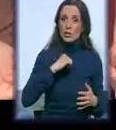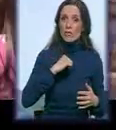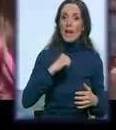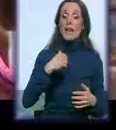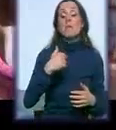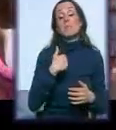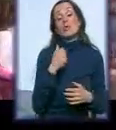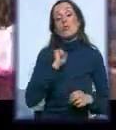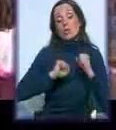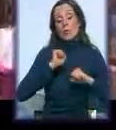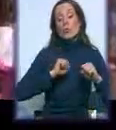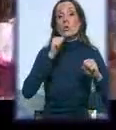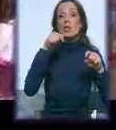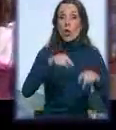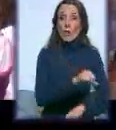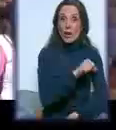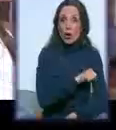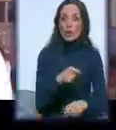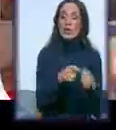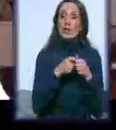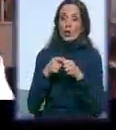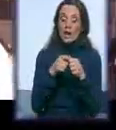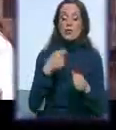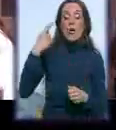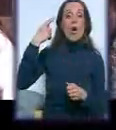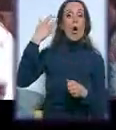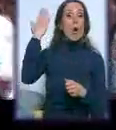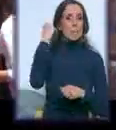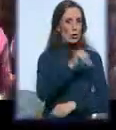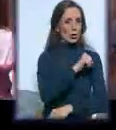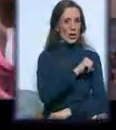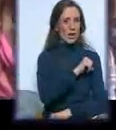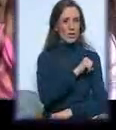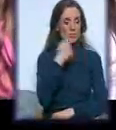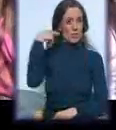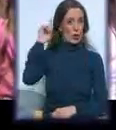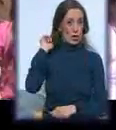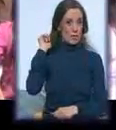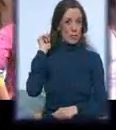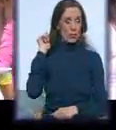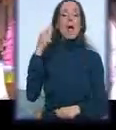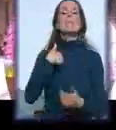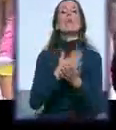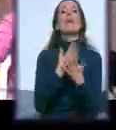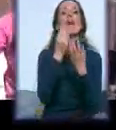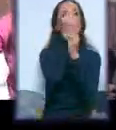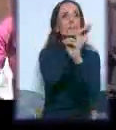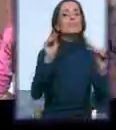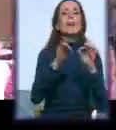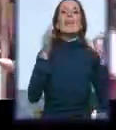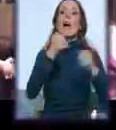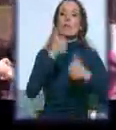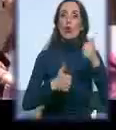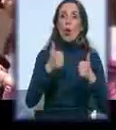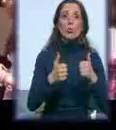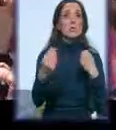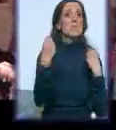da je ove godine nekako organizujemo. Prošli put, faktički raspišemo javni konkurs i javi